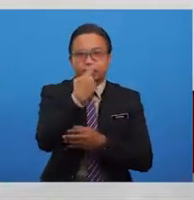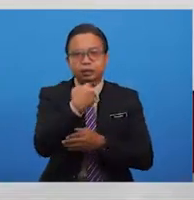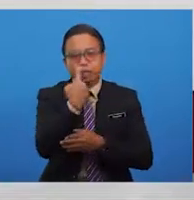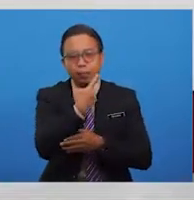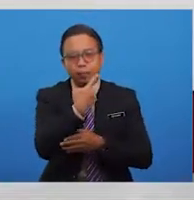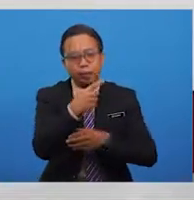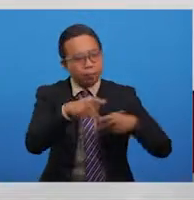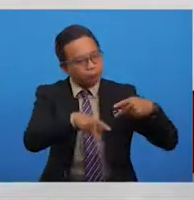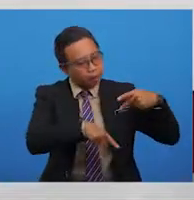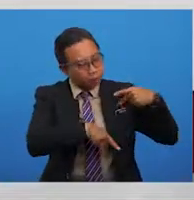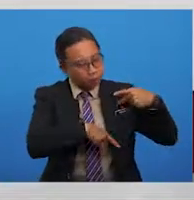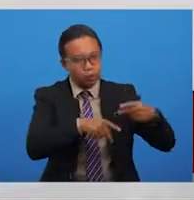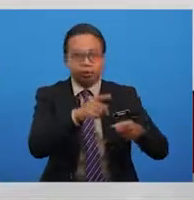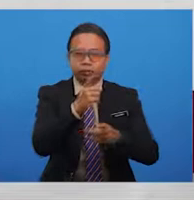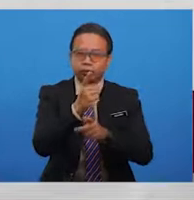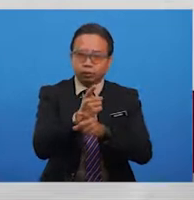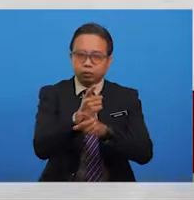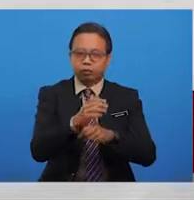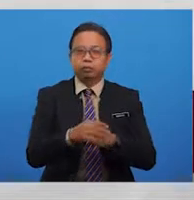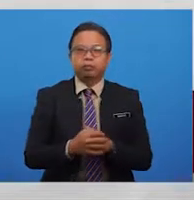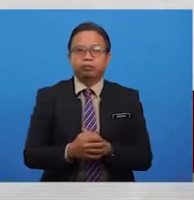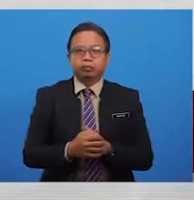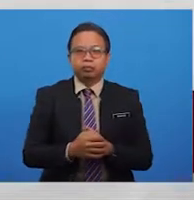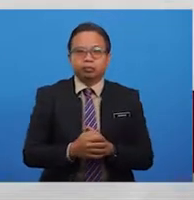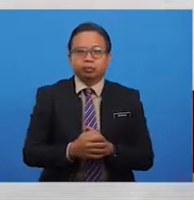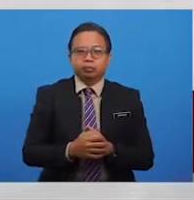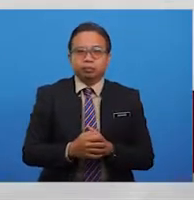pahlawan sebenarnya.